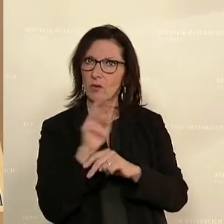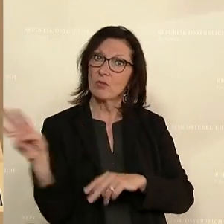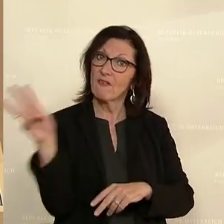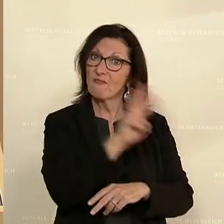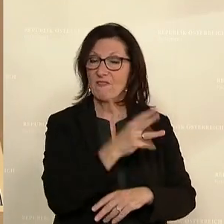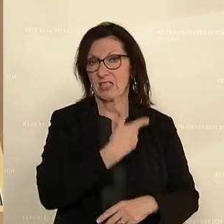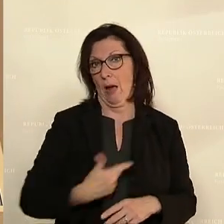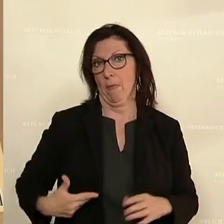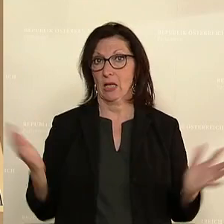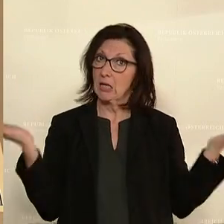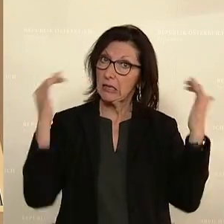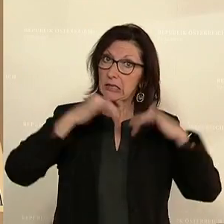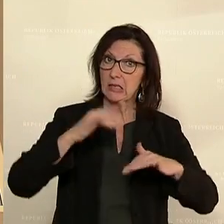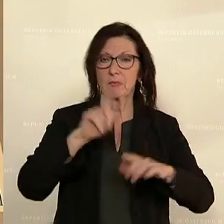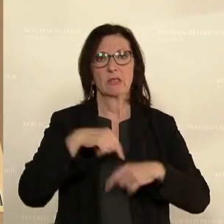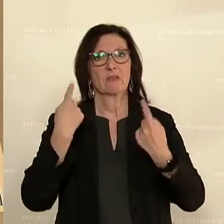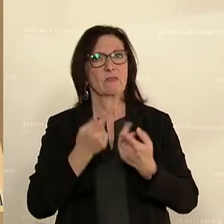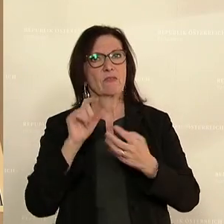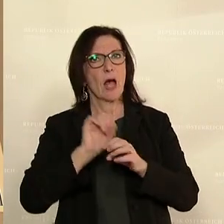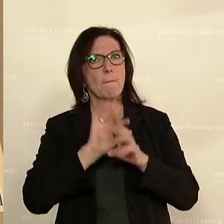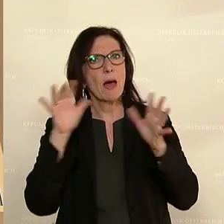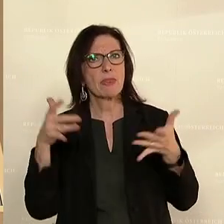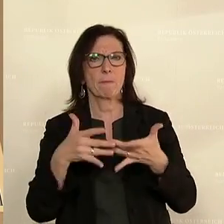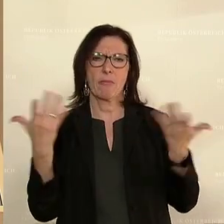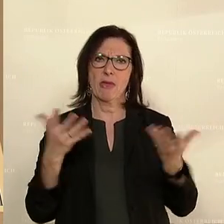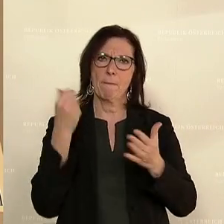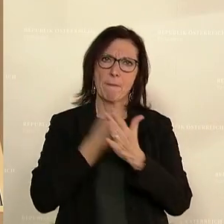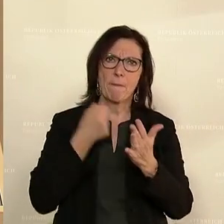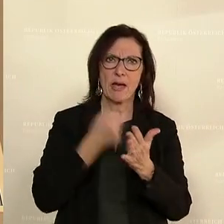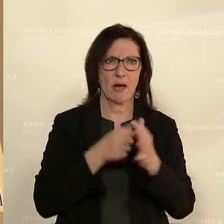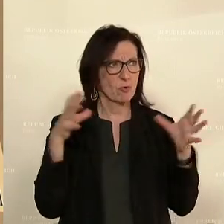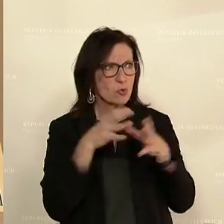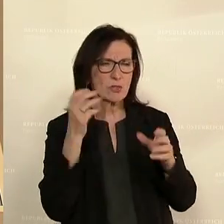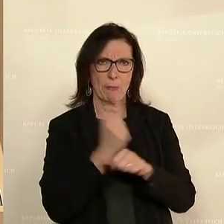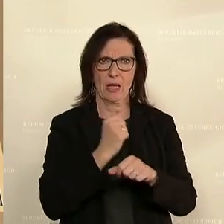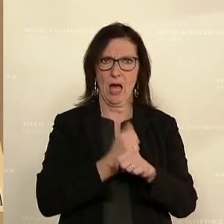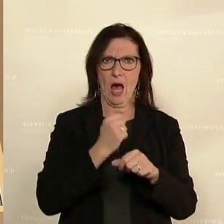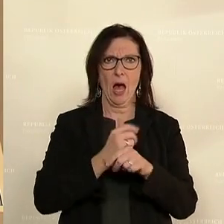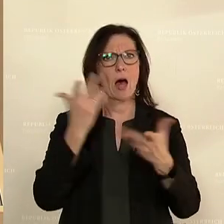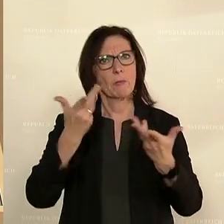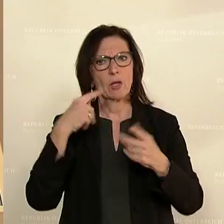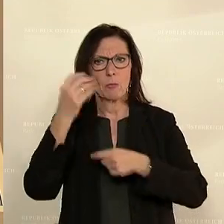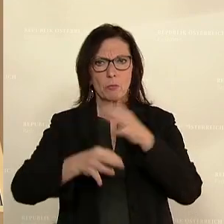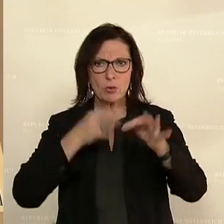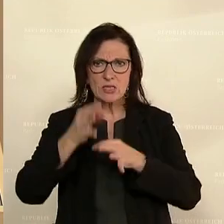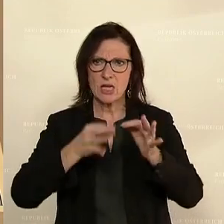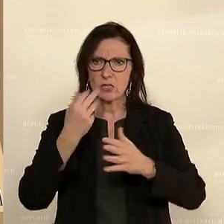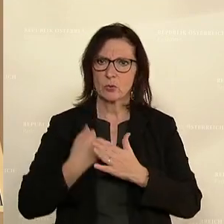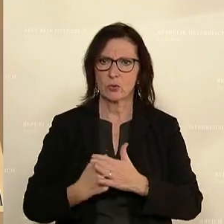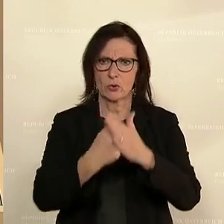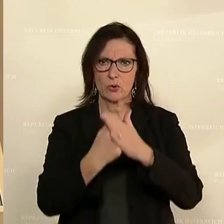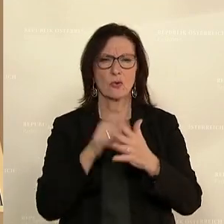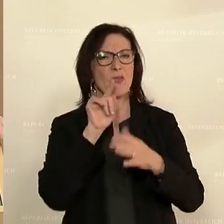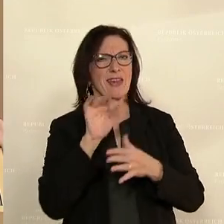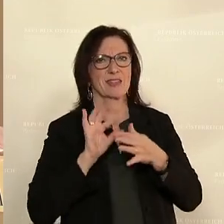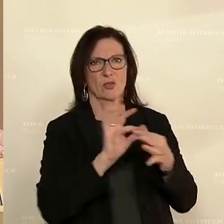dass wir auch in der Pandemiebekämpfung, Migrationsmanagement eng zusammenarbeiten, den Berlin-Prozess engagiert unterstützen. In dem Zusammenhang freut es